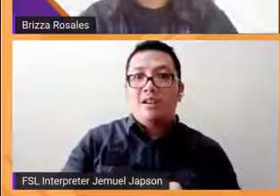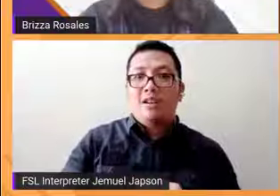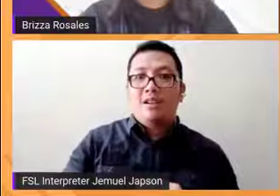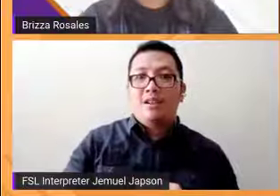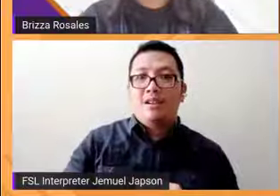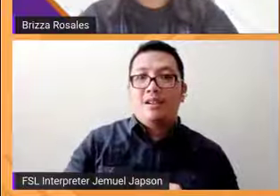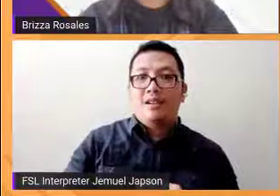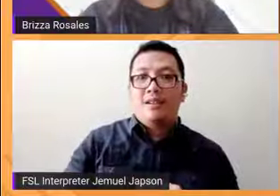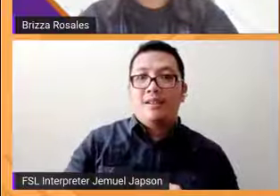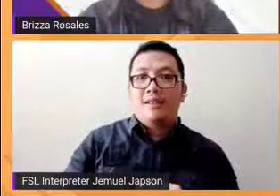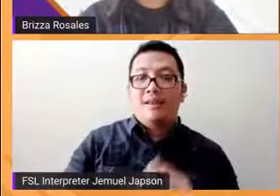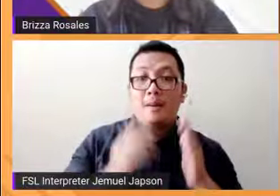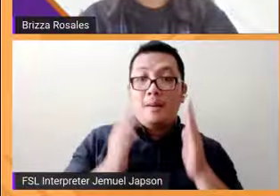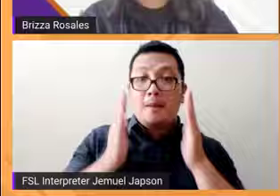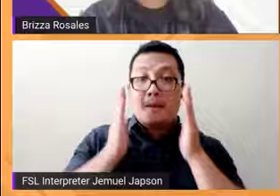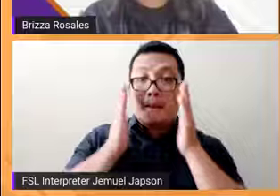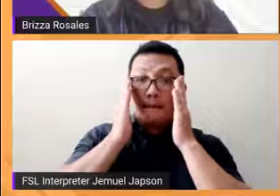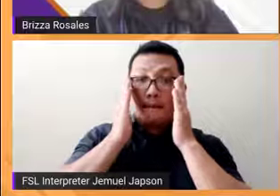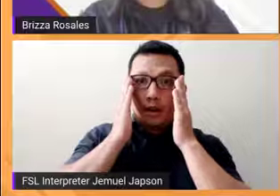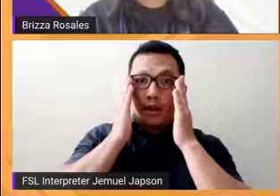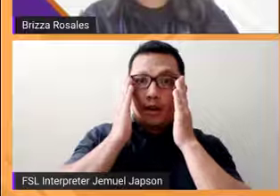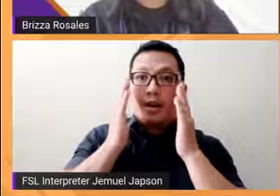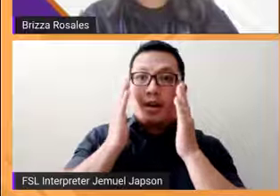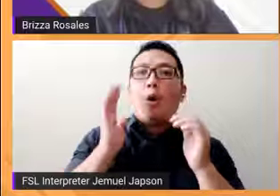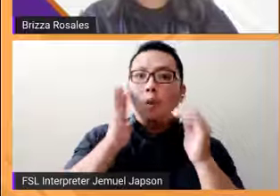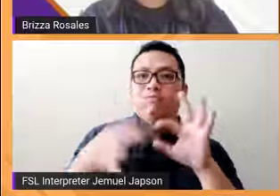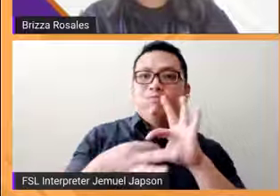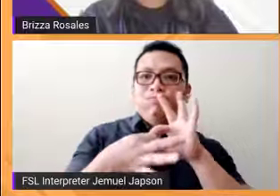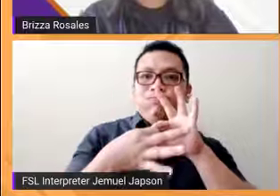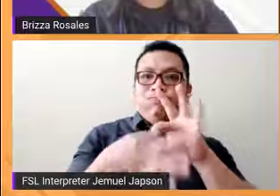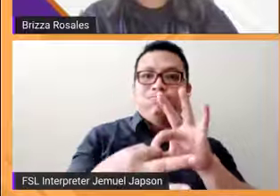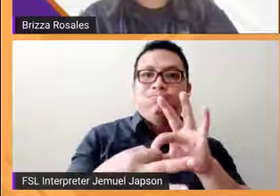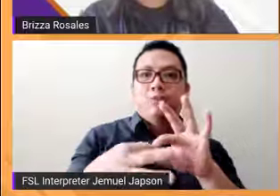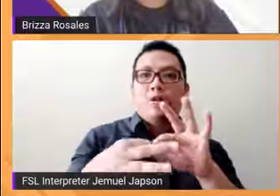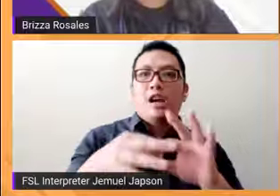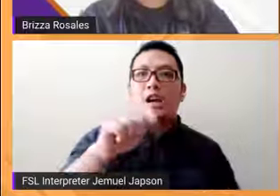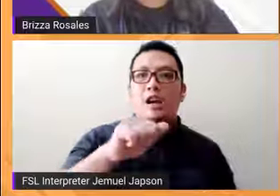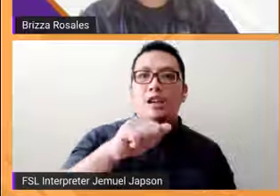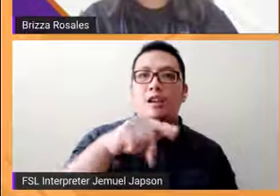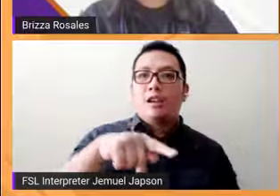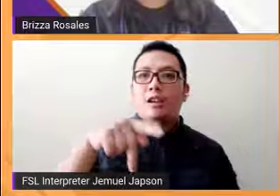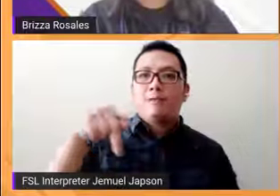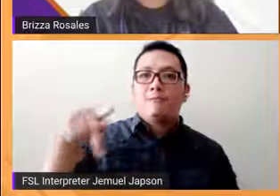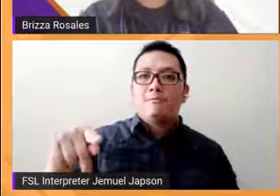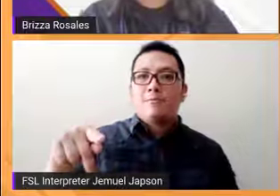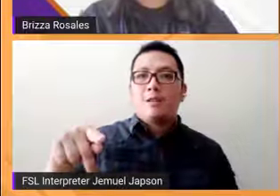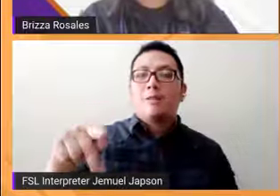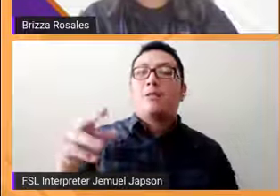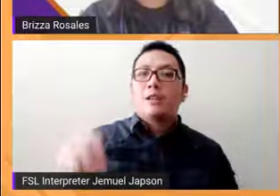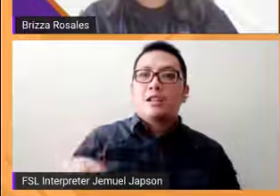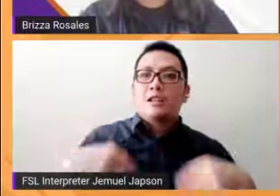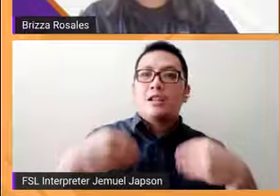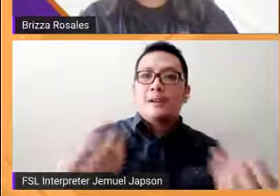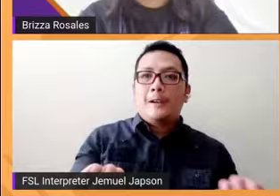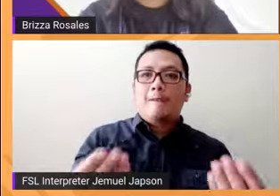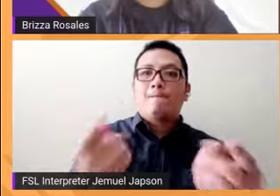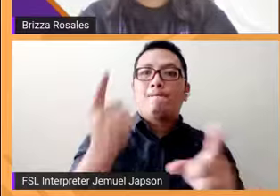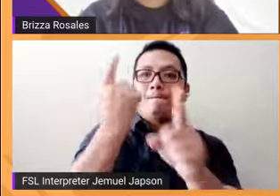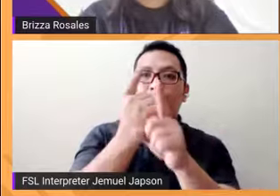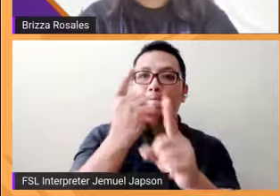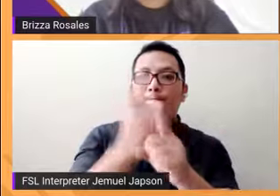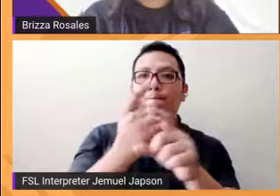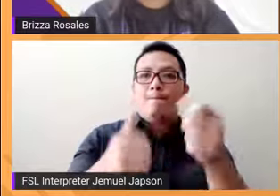maging kapit yung ating EAPP para mas ma-provide talaga natin ng tamang assistance